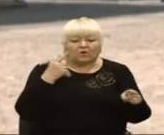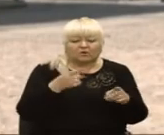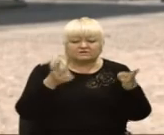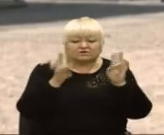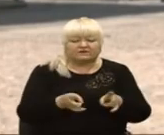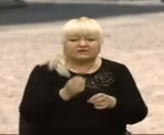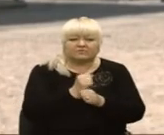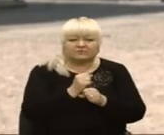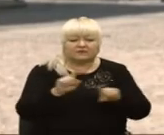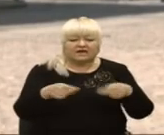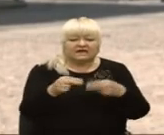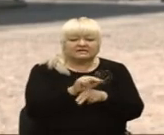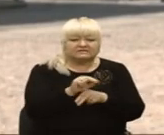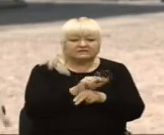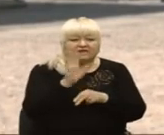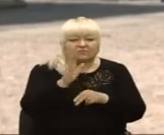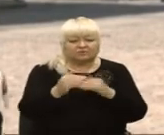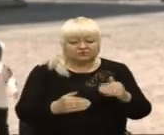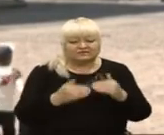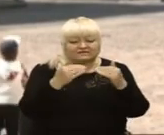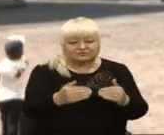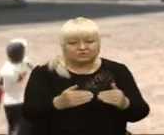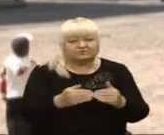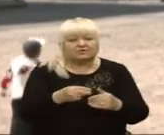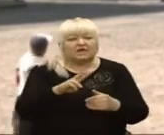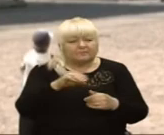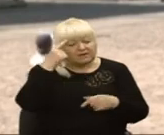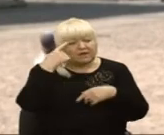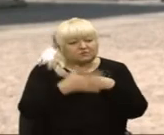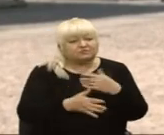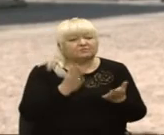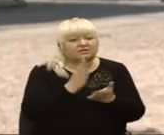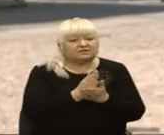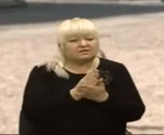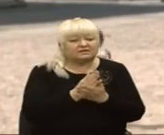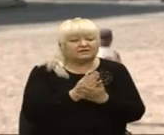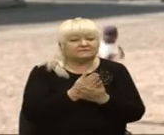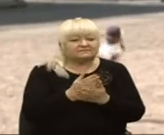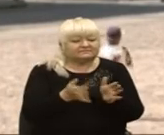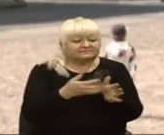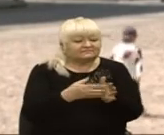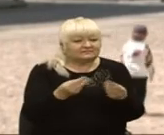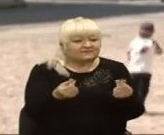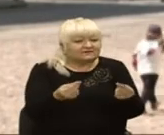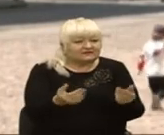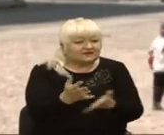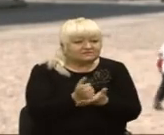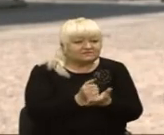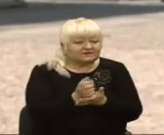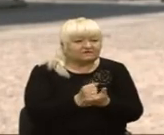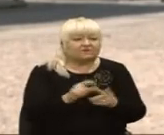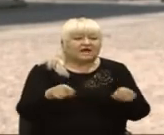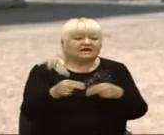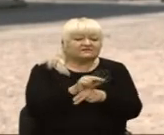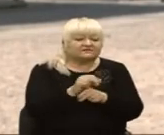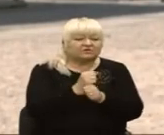Реставраційні роботи будуть йти наступною чергою, тому що ми розуміємо, що є певний обмежений фінансовий ресурс, але гостроаварійні роботи ми